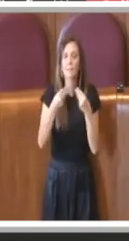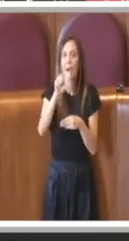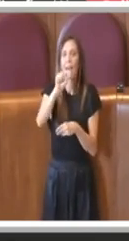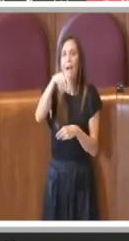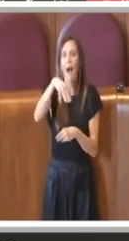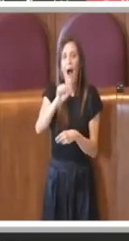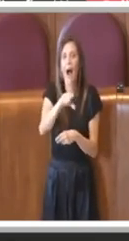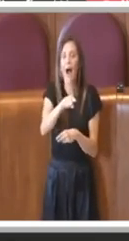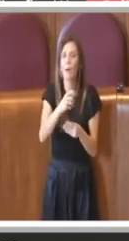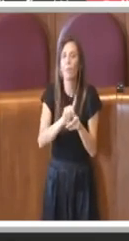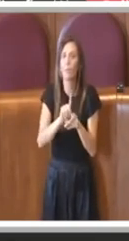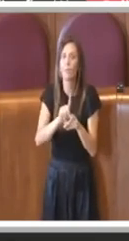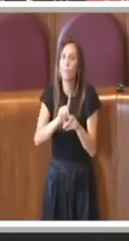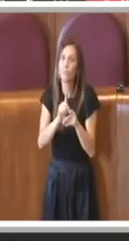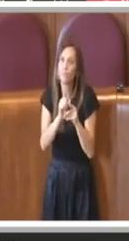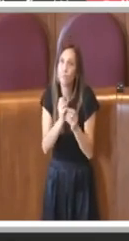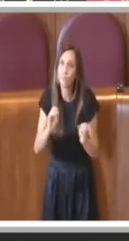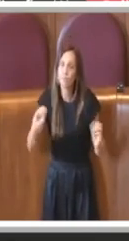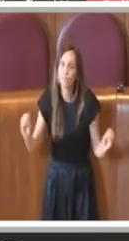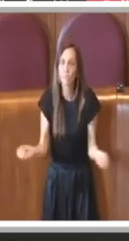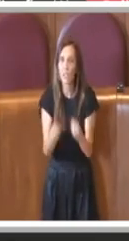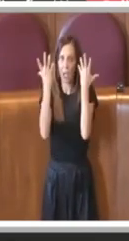noi pubblica, come abbiamo sempre detto. Grazie.